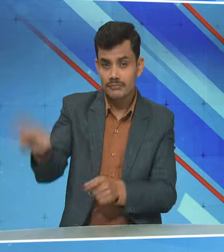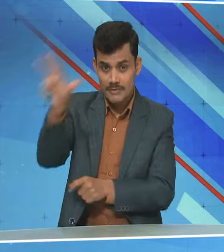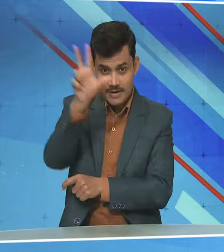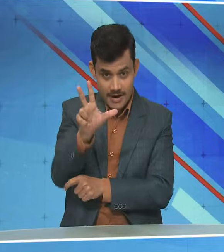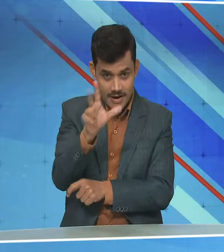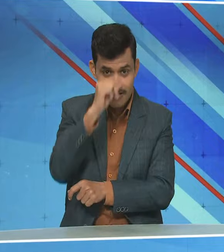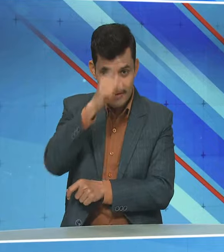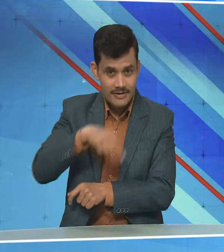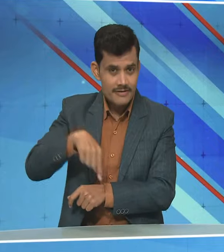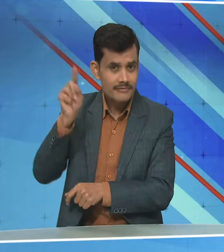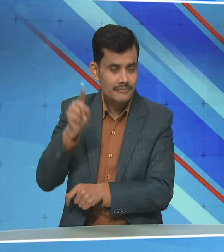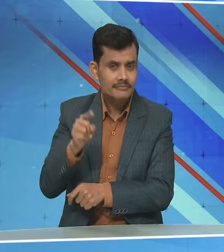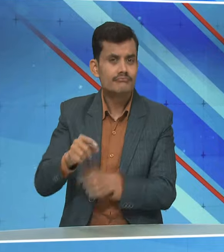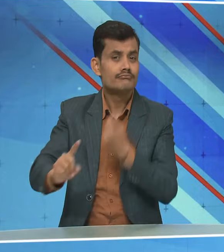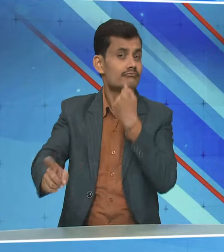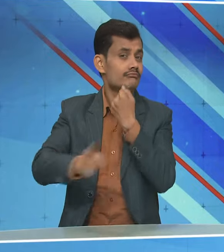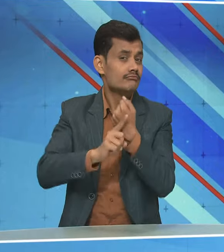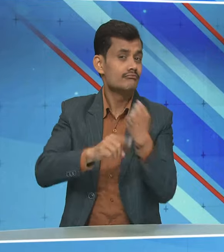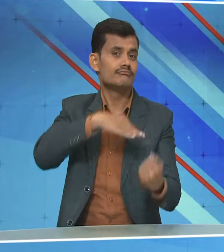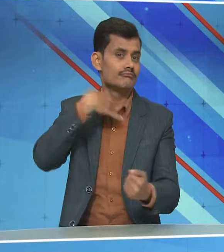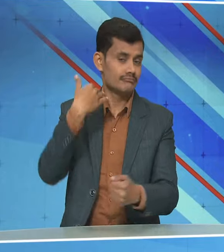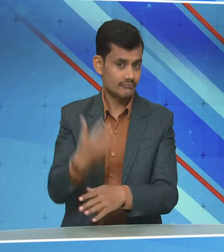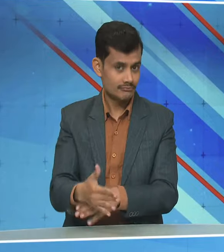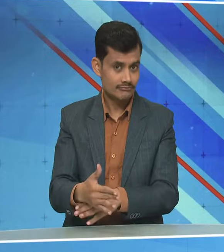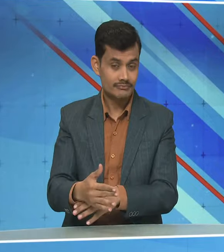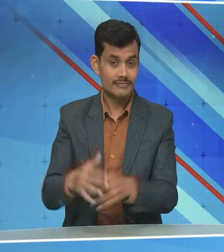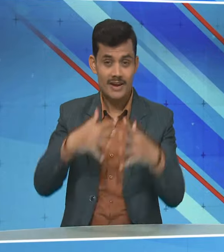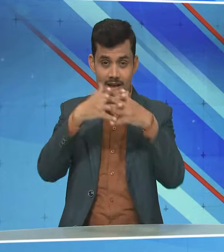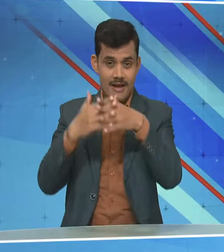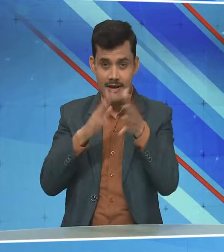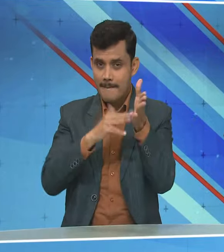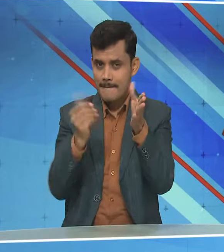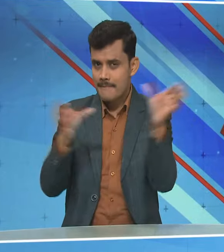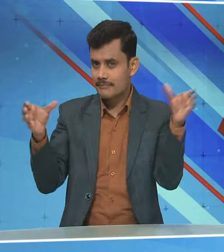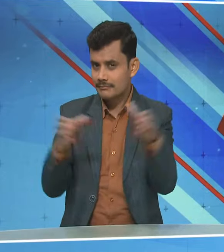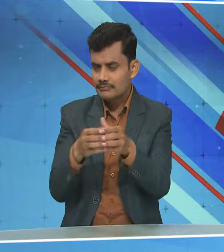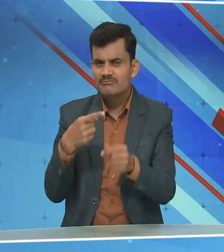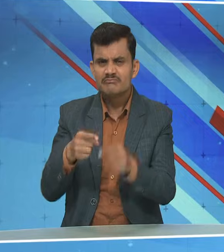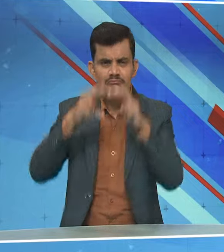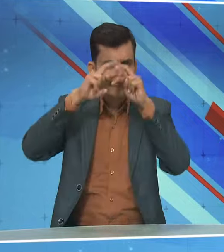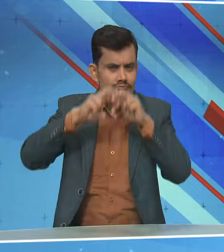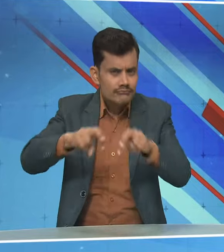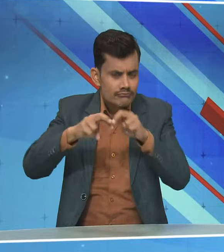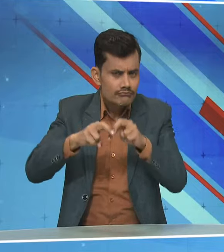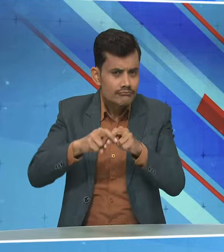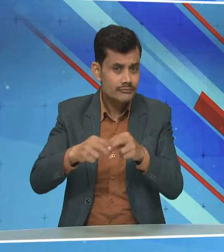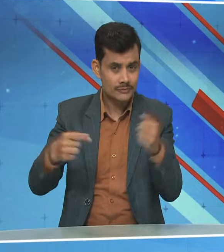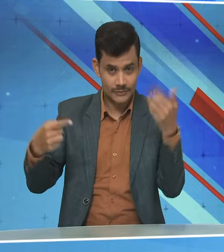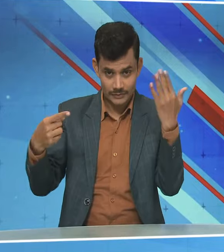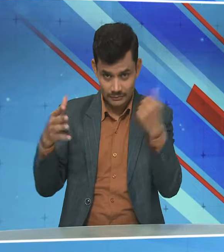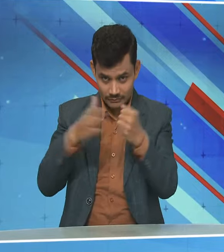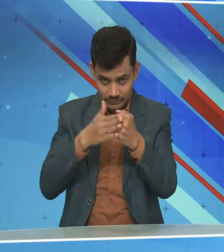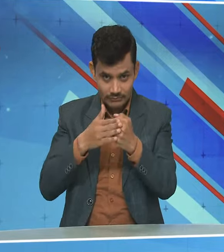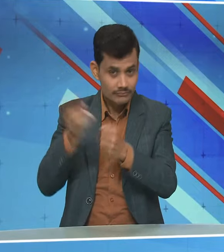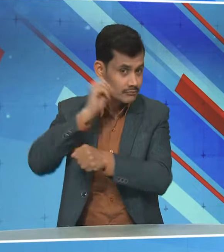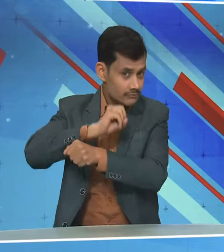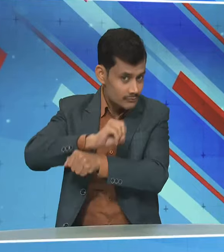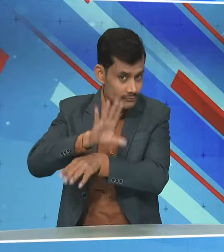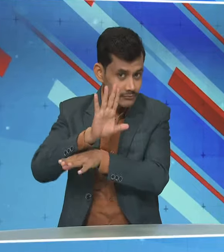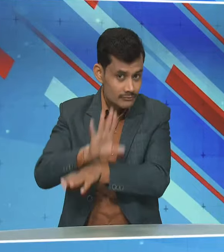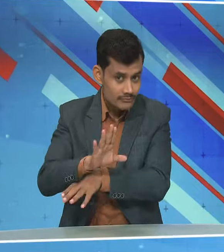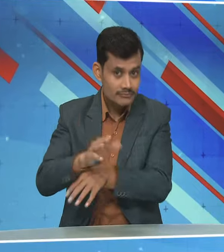भारतिय नागरिकों को मौत की सजा सुनाई थी विदेश मंत्राले की ओर से इस मामले में गुरवार को जानकारी दी गई है